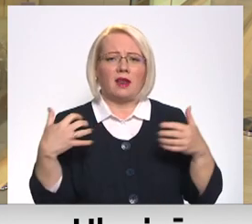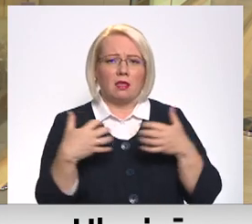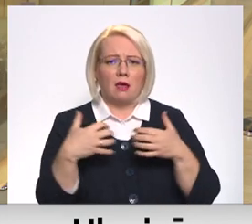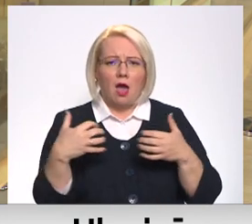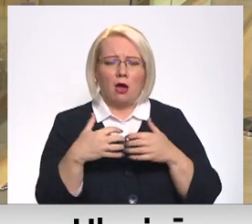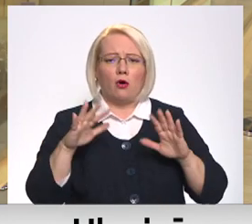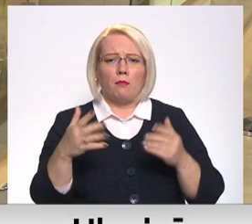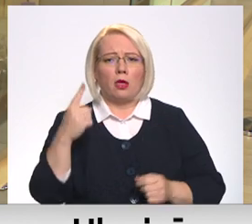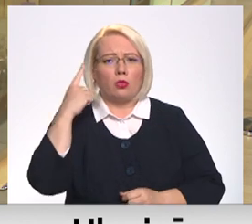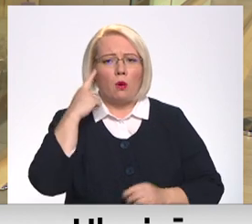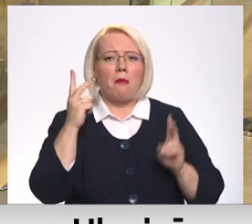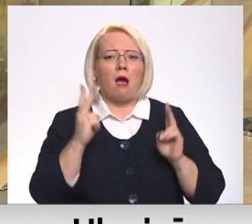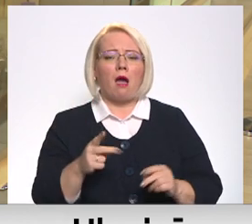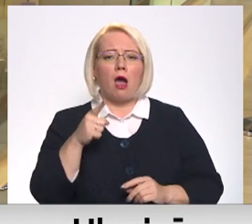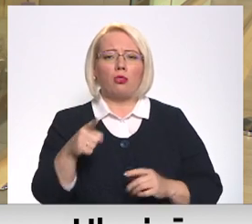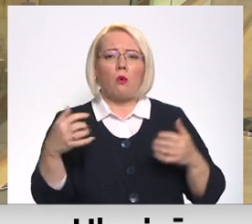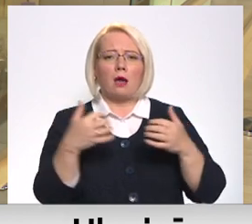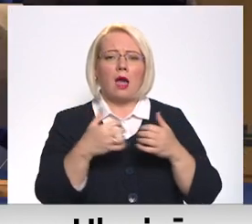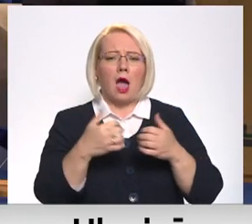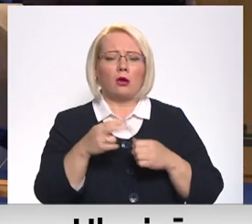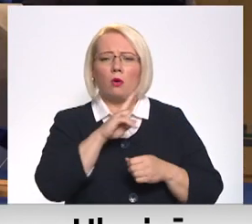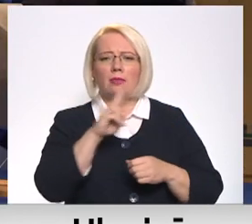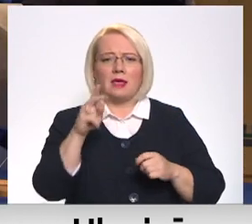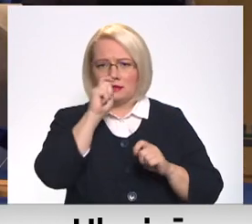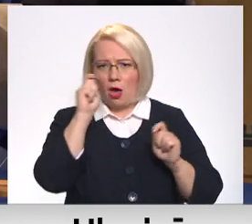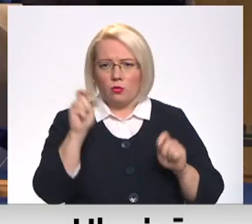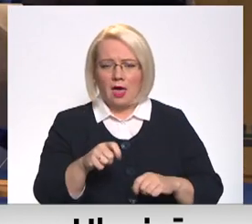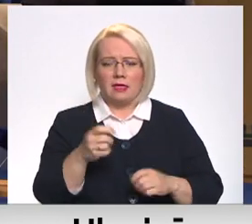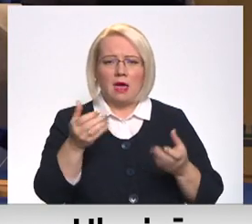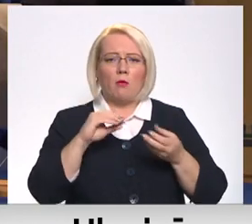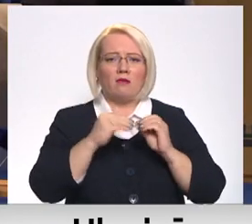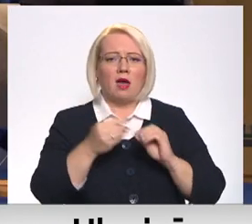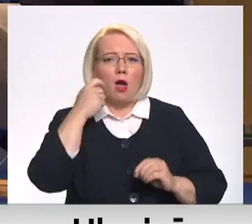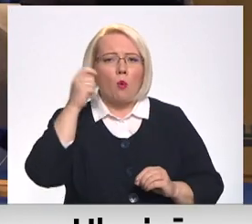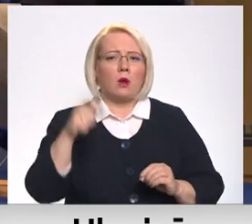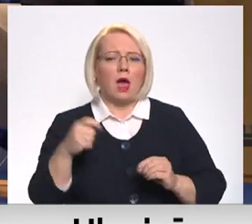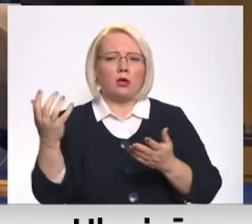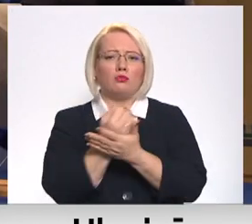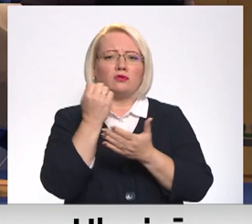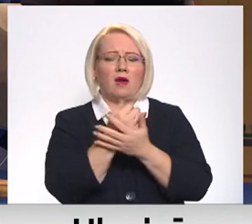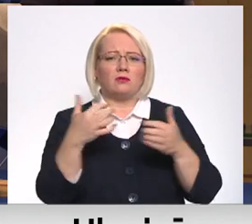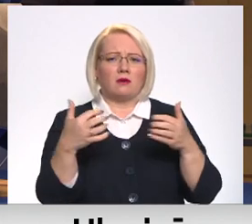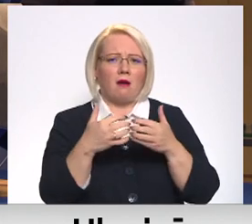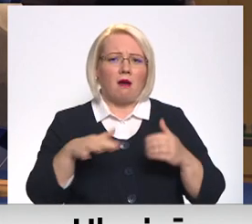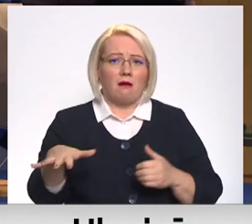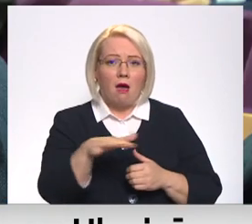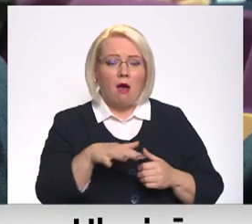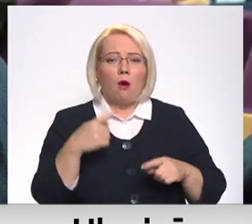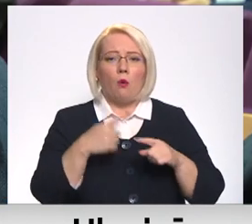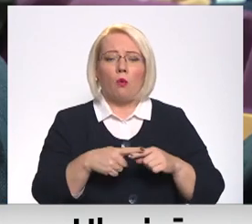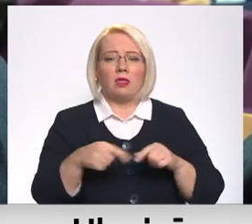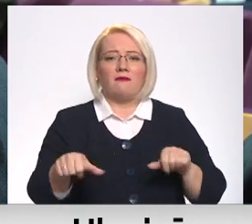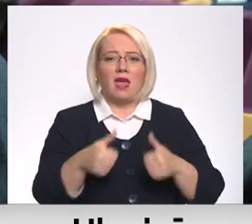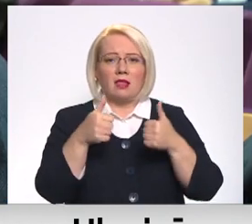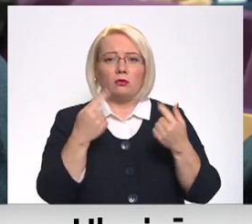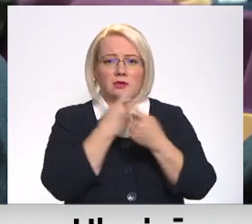viņš domā, kā to nezaudēt, ņemot vērā Ukraiņu pēdējā laika panākumus frontē. Vienlaiks viņš atzina, ka